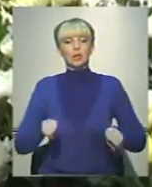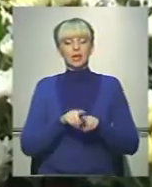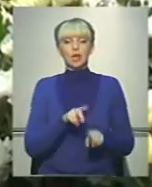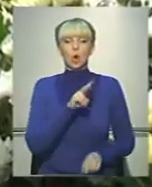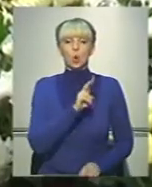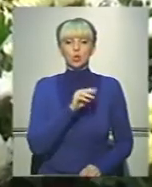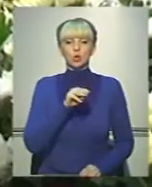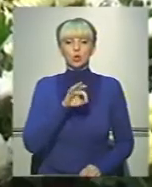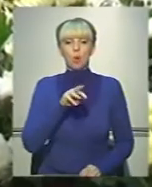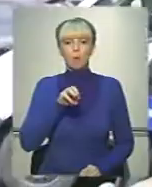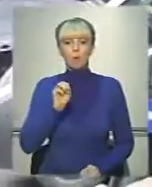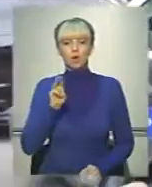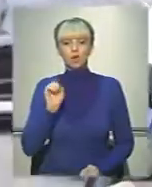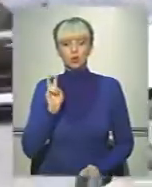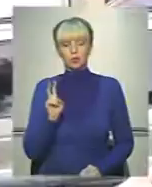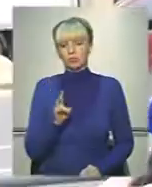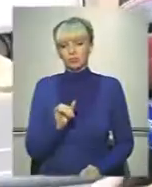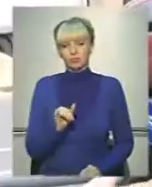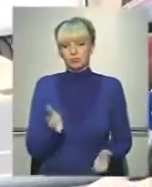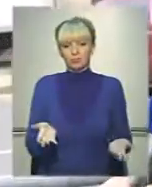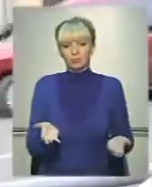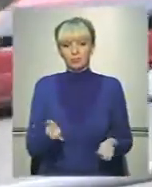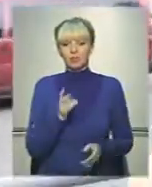Костянтин Томашчук. «Ні».